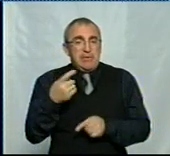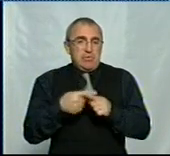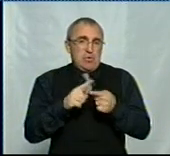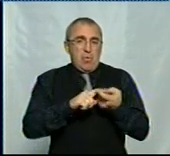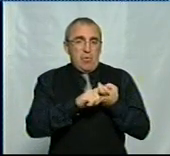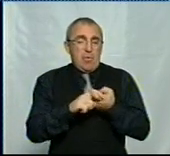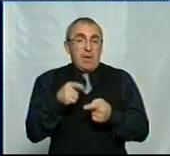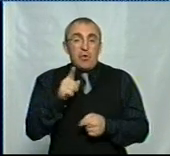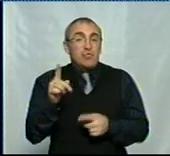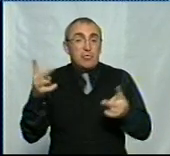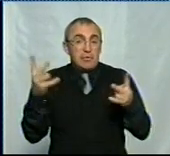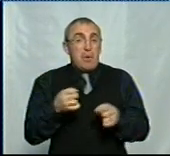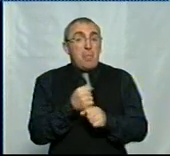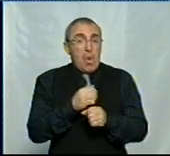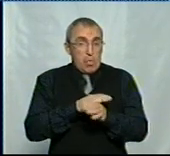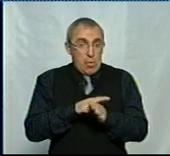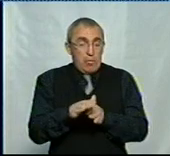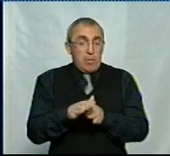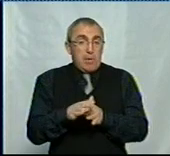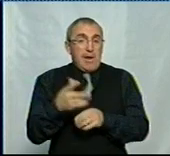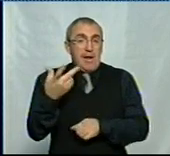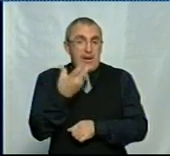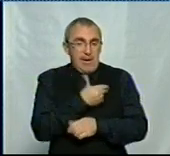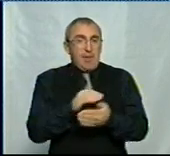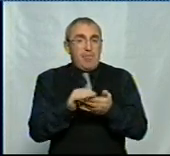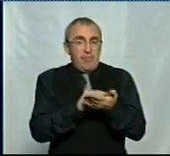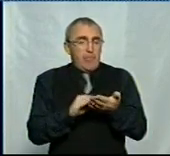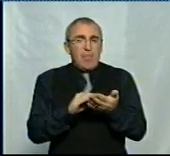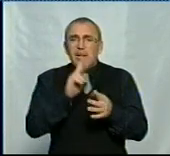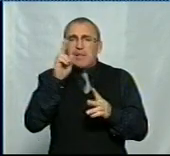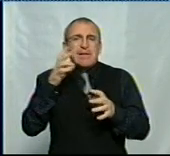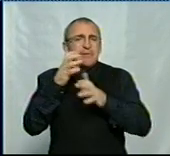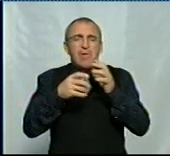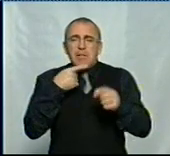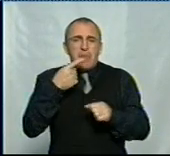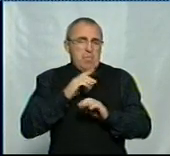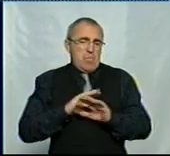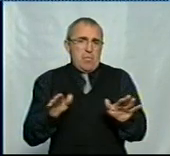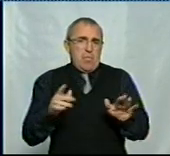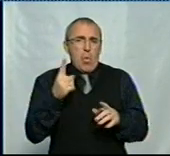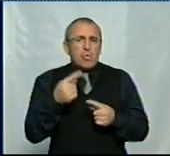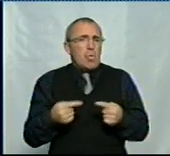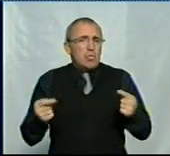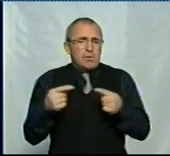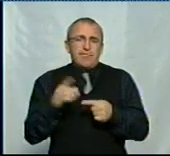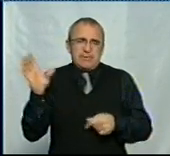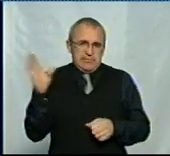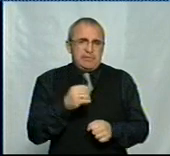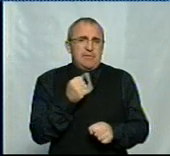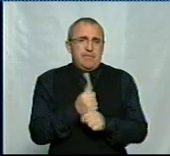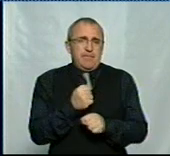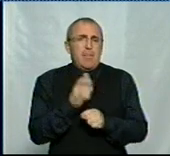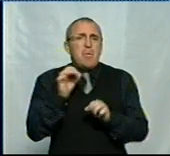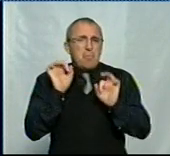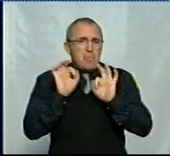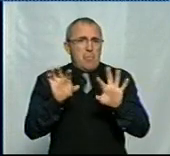приводу. Але те, що треба робити, ревакцинацію, про це навіть ніде в світі мови не йдеться. Однозначно всі роблять. Як ви можете